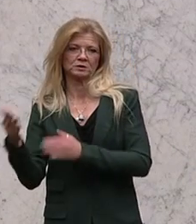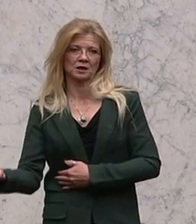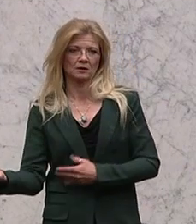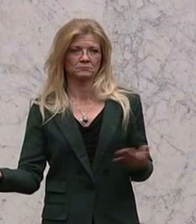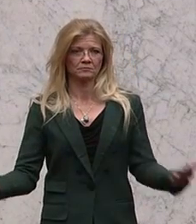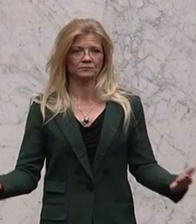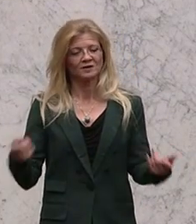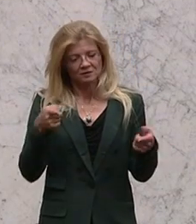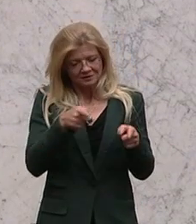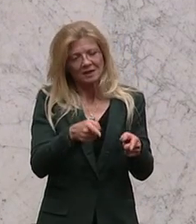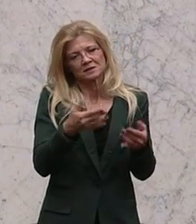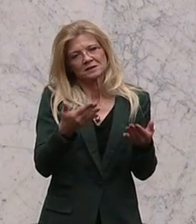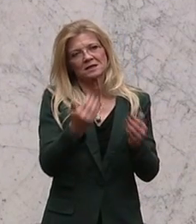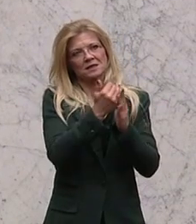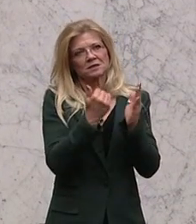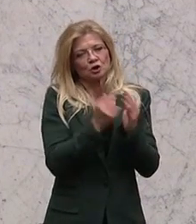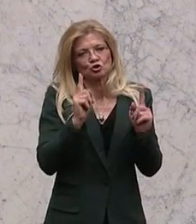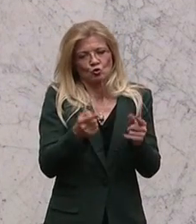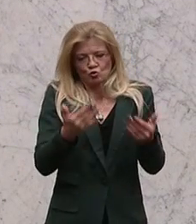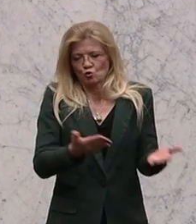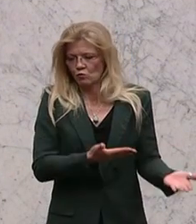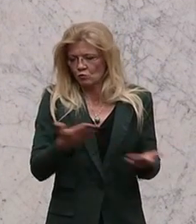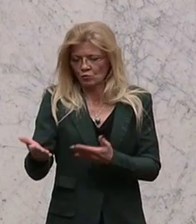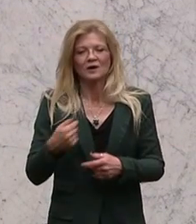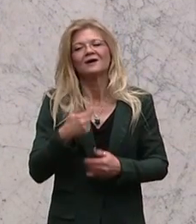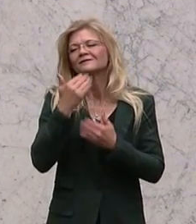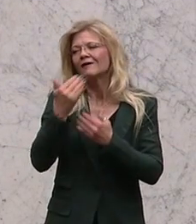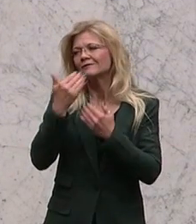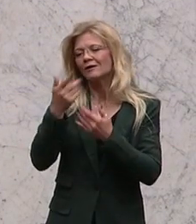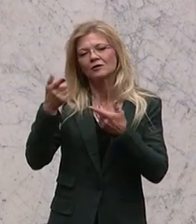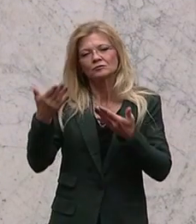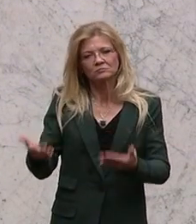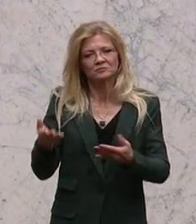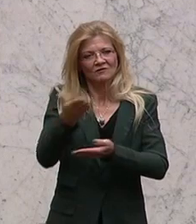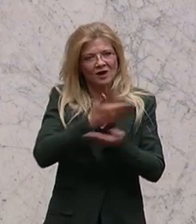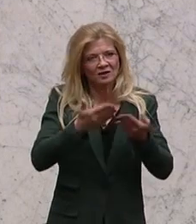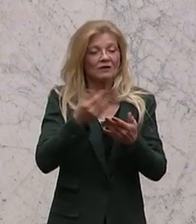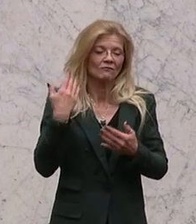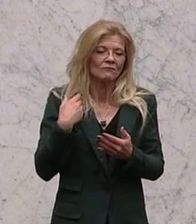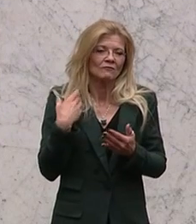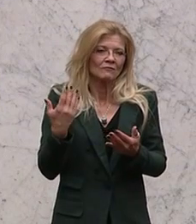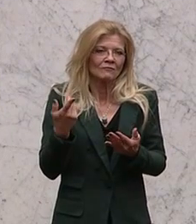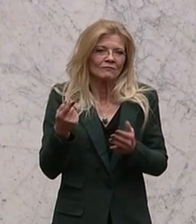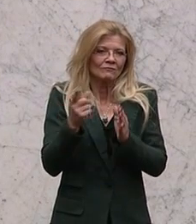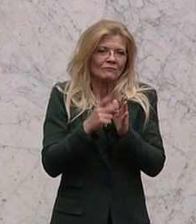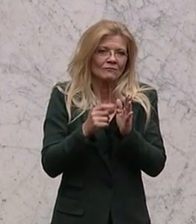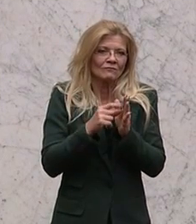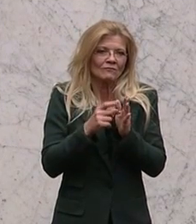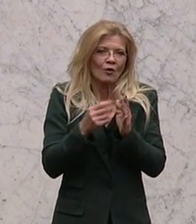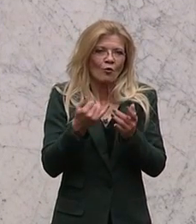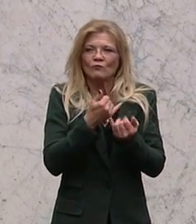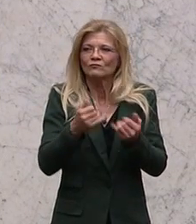bedanke mich bei den Verhandlungen für diese oft sehr langwierigen Verhandlungen, die aber zu einem ergebnisorientierten